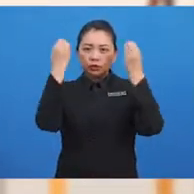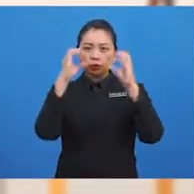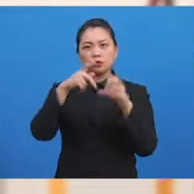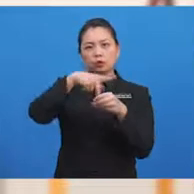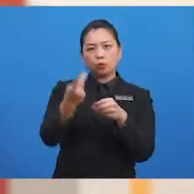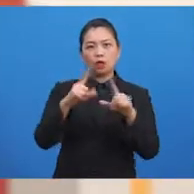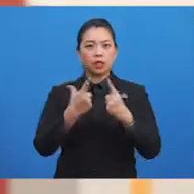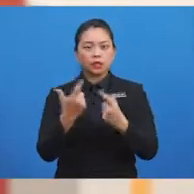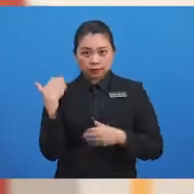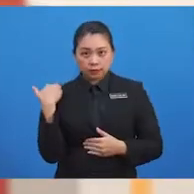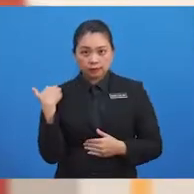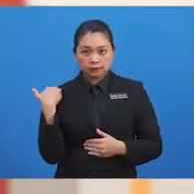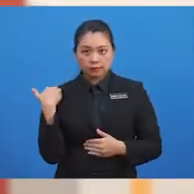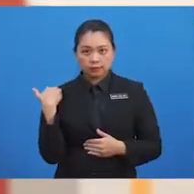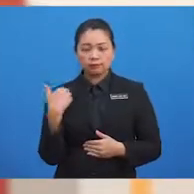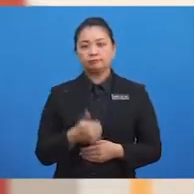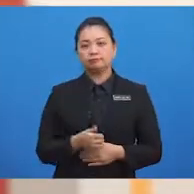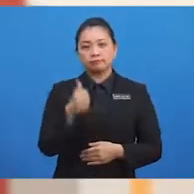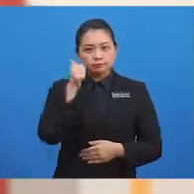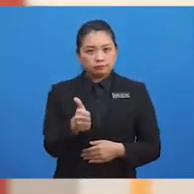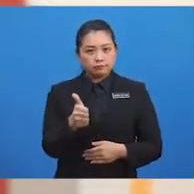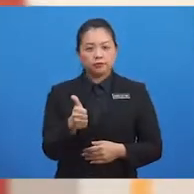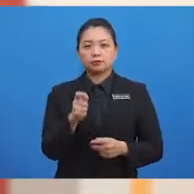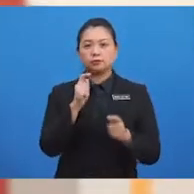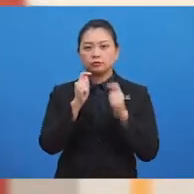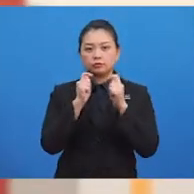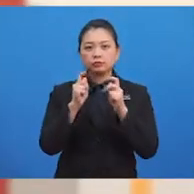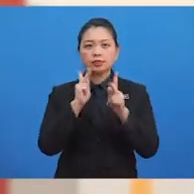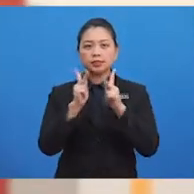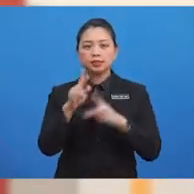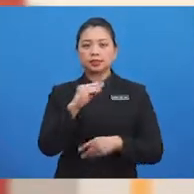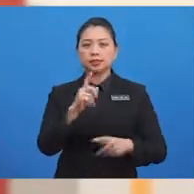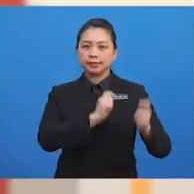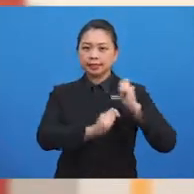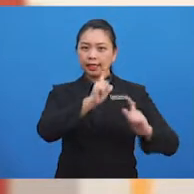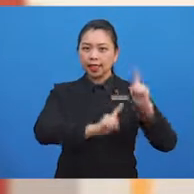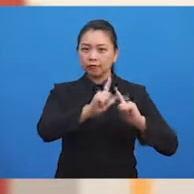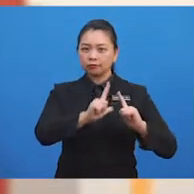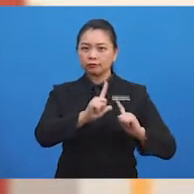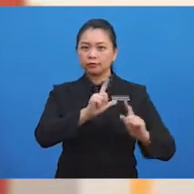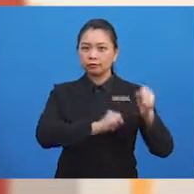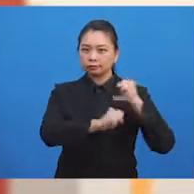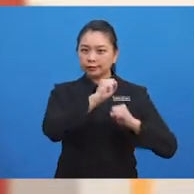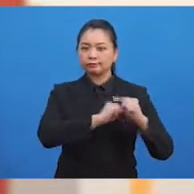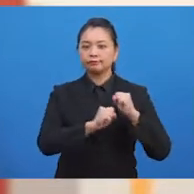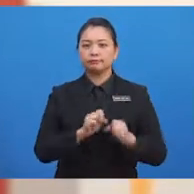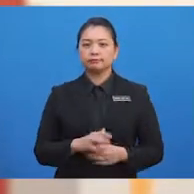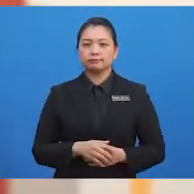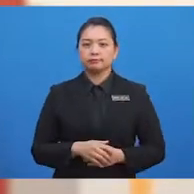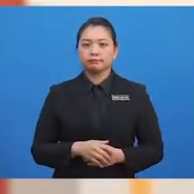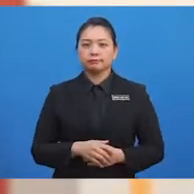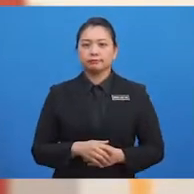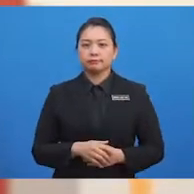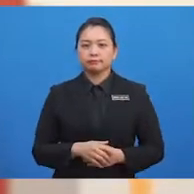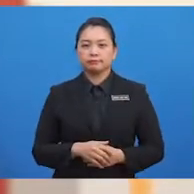kelas? Bagus tutur kata dan tingkah laku murid-murid yang sopan ini. Terus